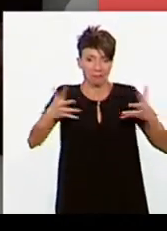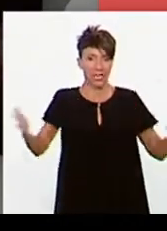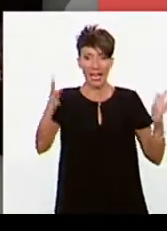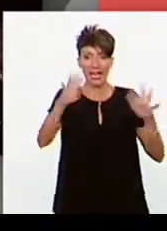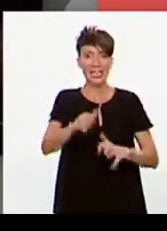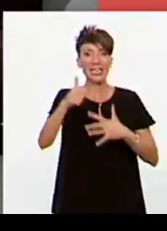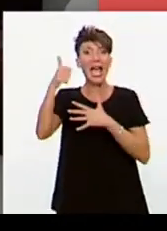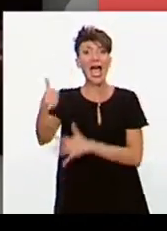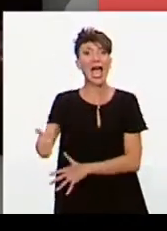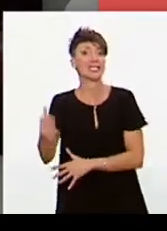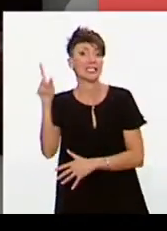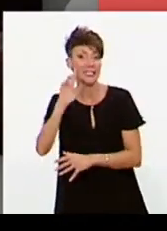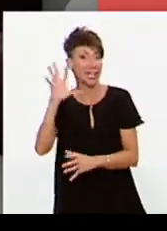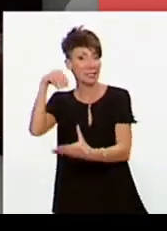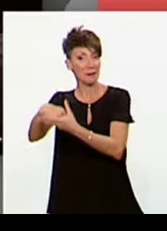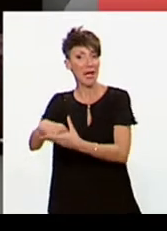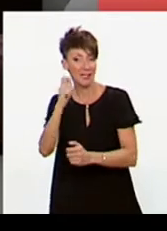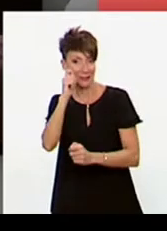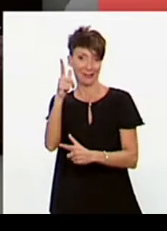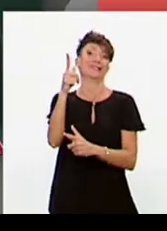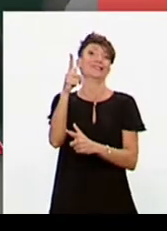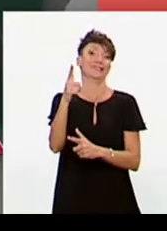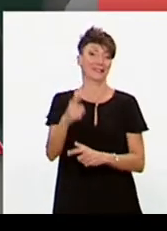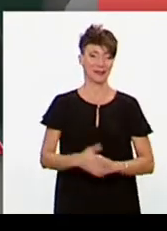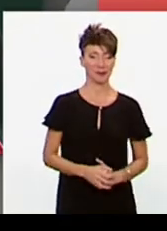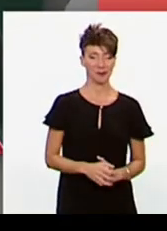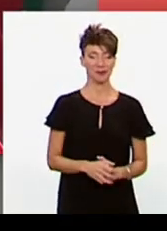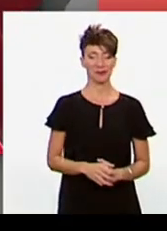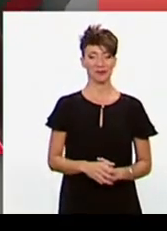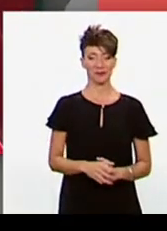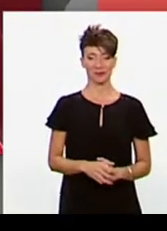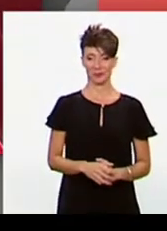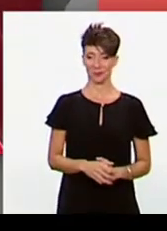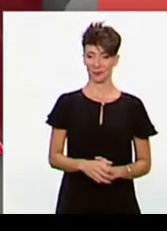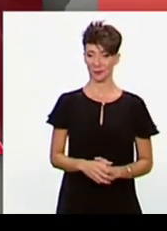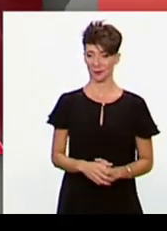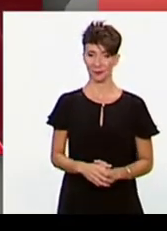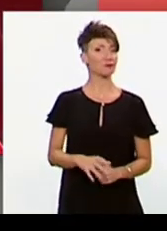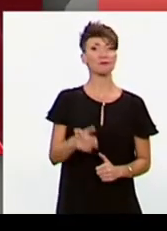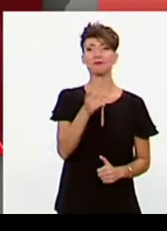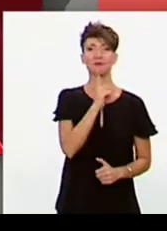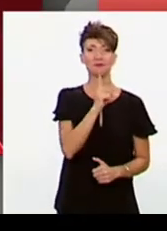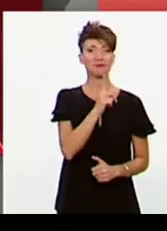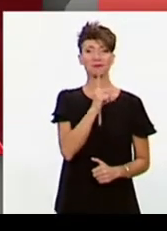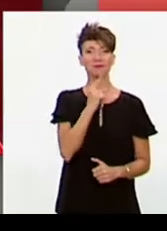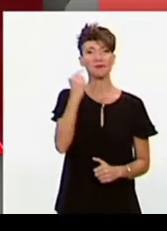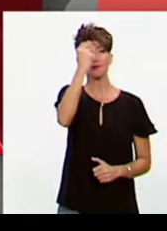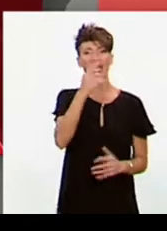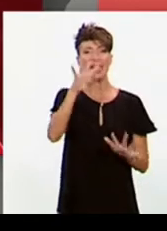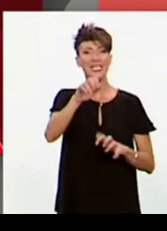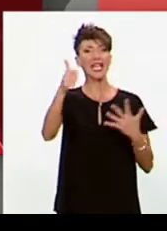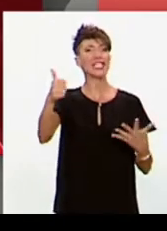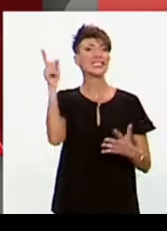96 τα κατάφεραν, αριθμός ρεκόρ. Πάμε τώρα στα πρόσωπα που ξεχώρισαν σε αυτή την εκλογική αναμέτρηση. 96